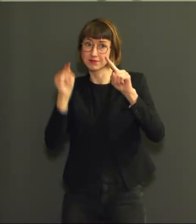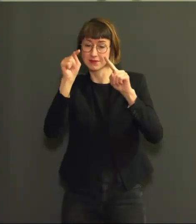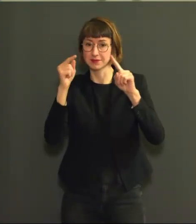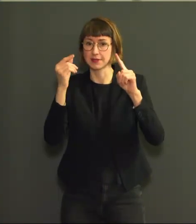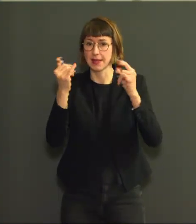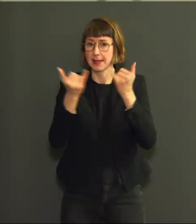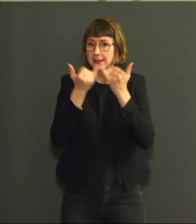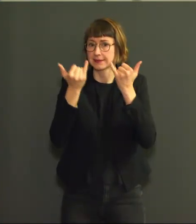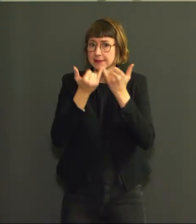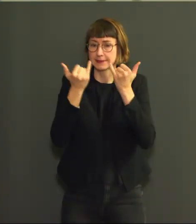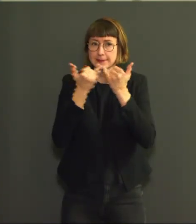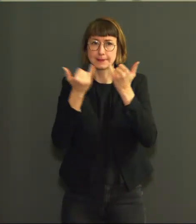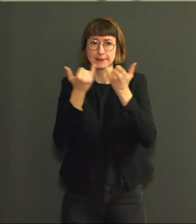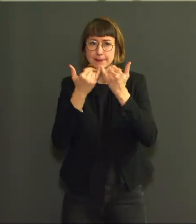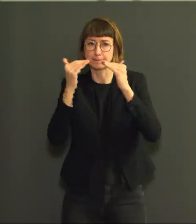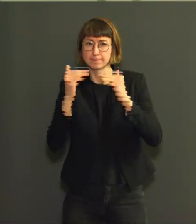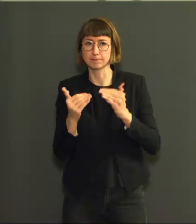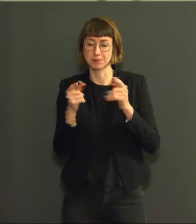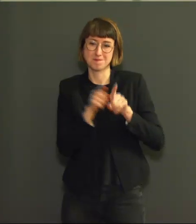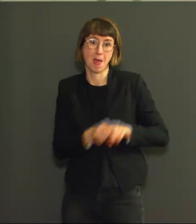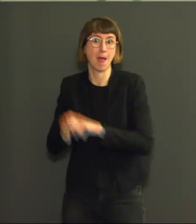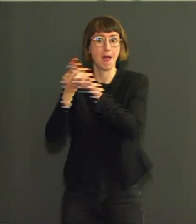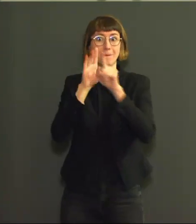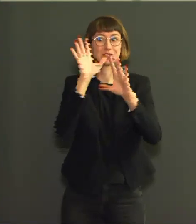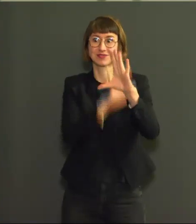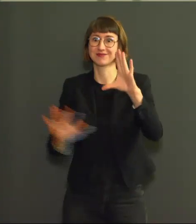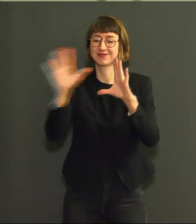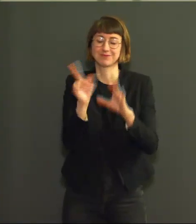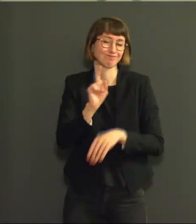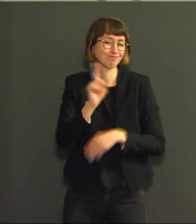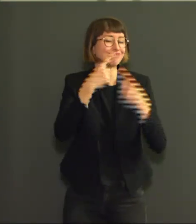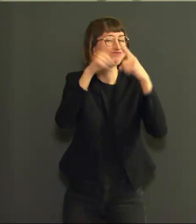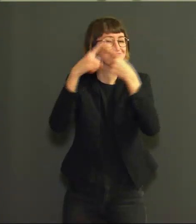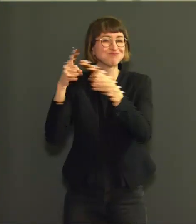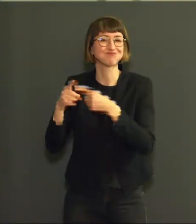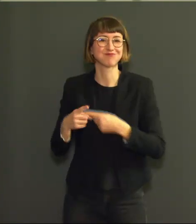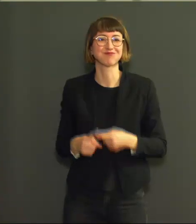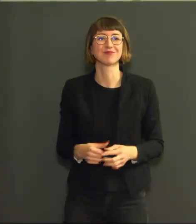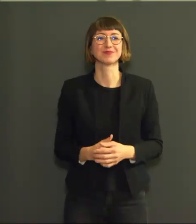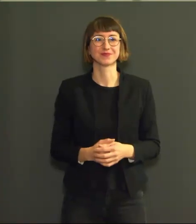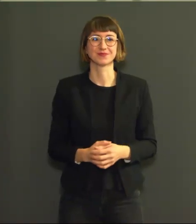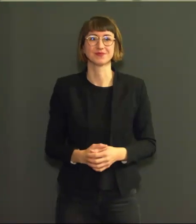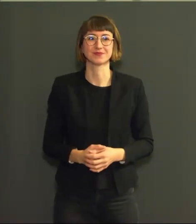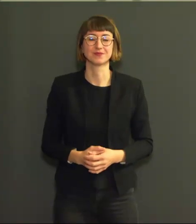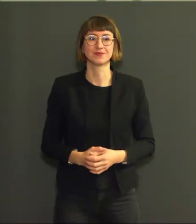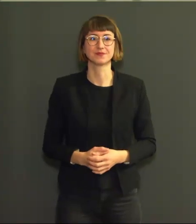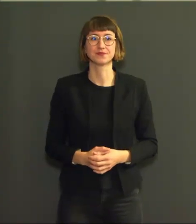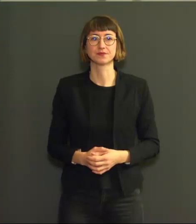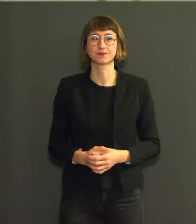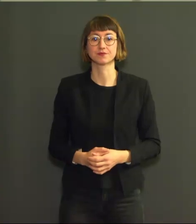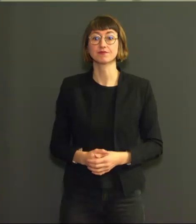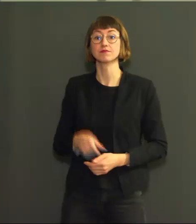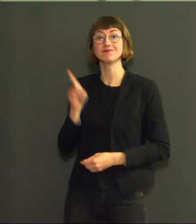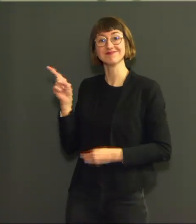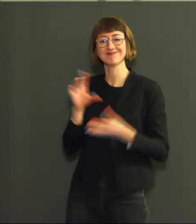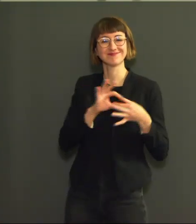de contaminations. Si on s'intéresse, et ce sera la diapositive suivante, au nombre d'hospitalisations, là aussi, heureusement, la